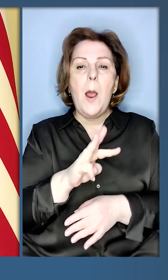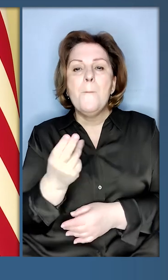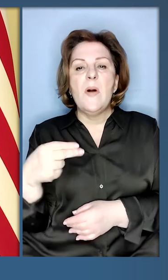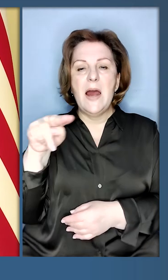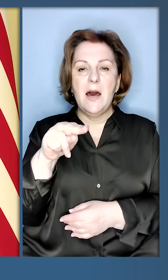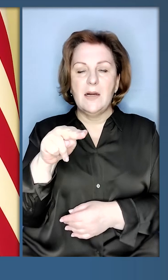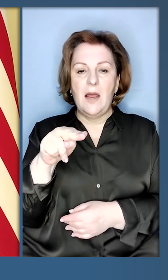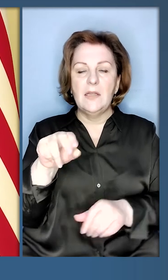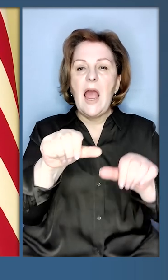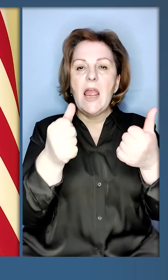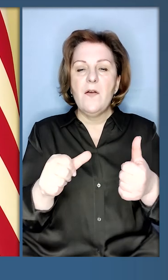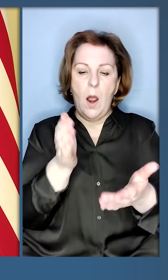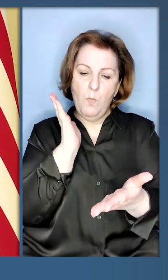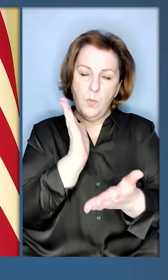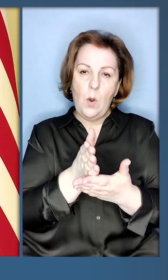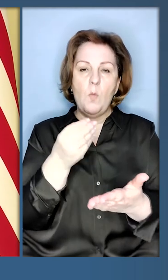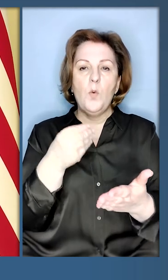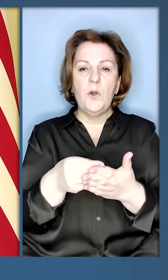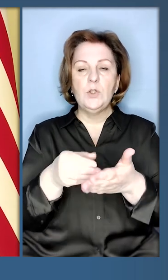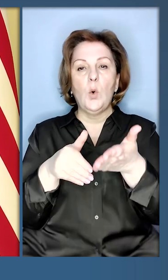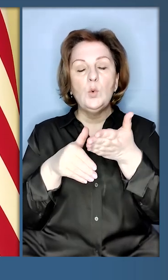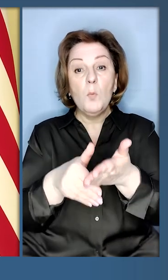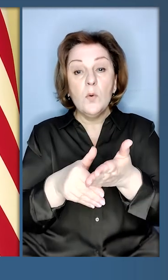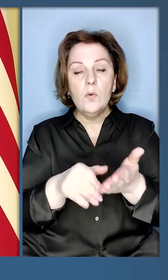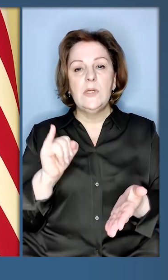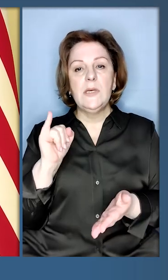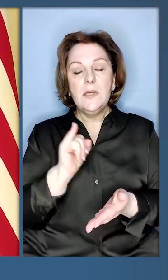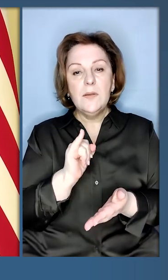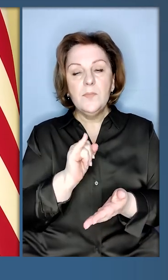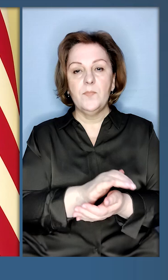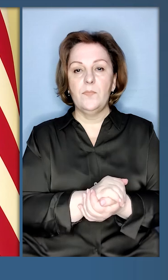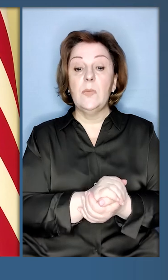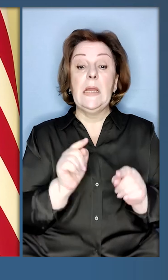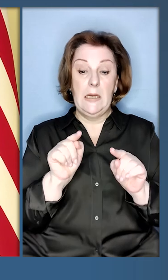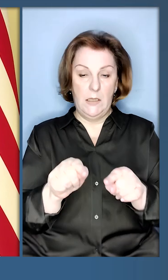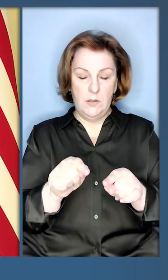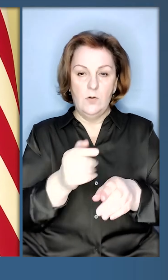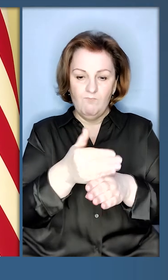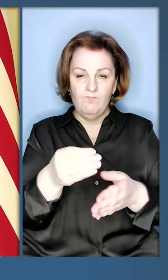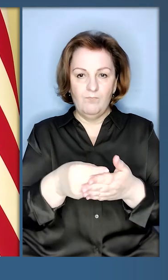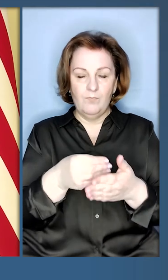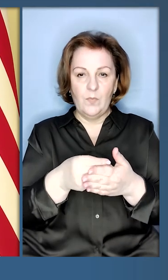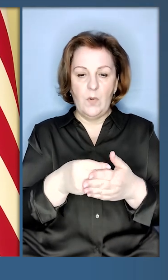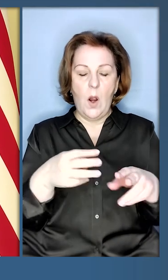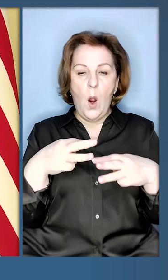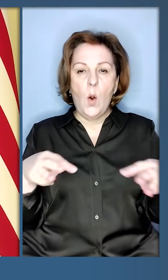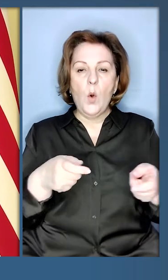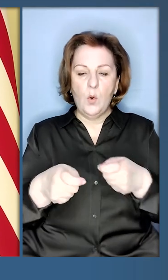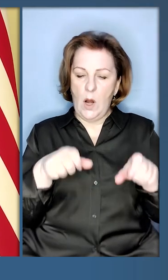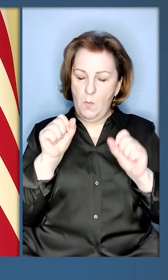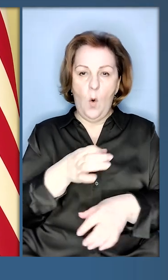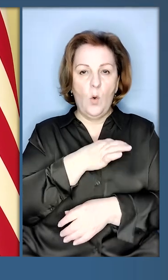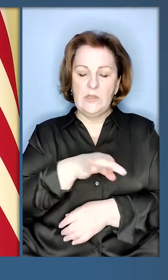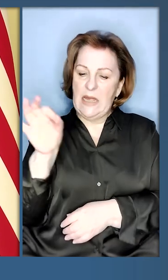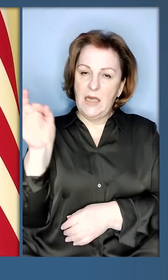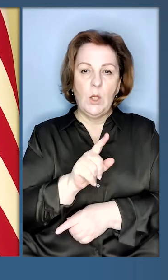вигляді прямої бюджетної допомоги. І нею уряд може скористатися негайно для